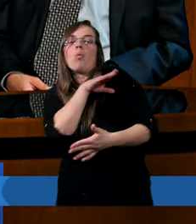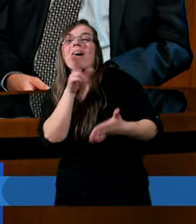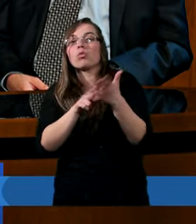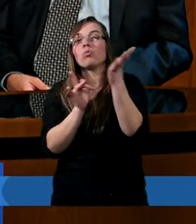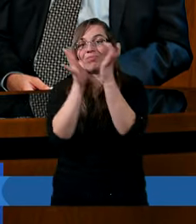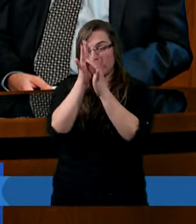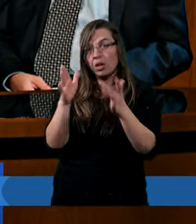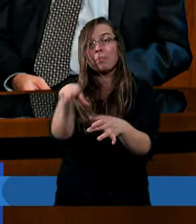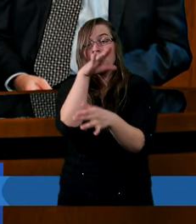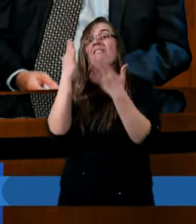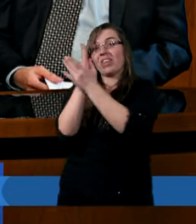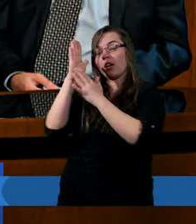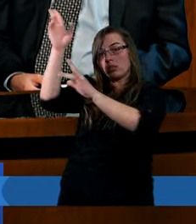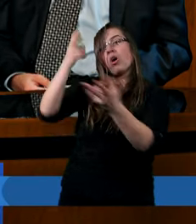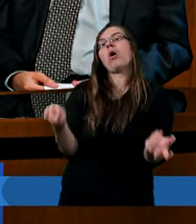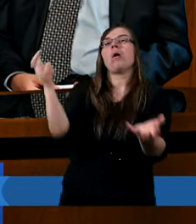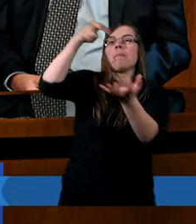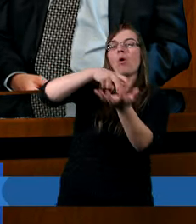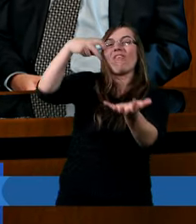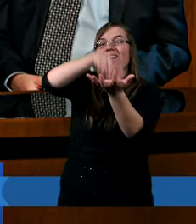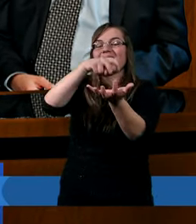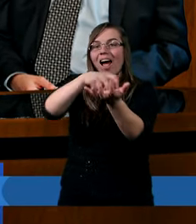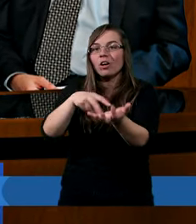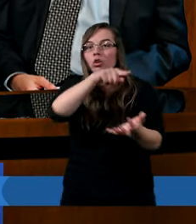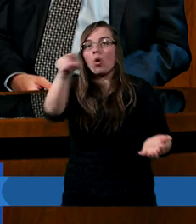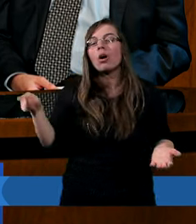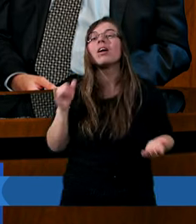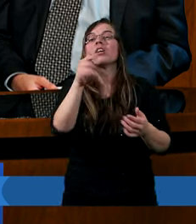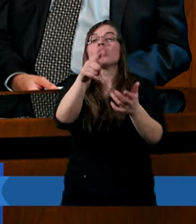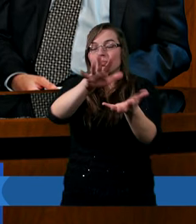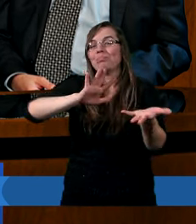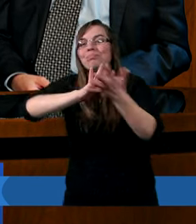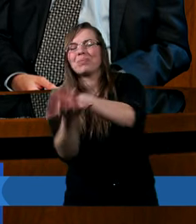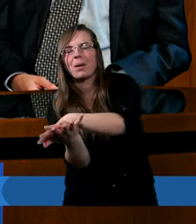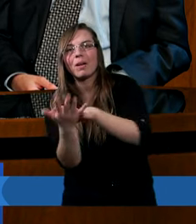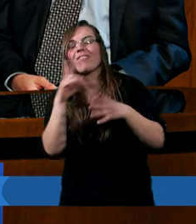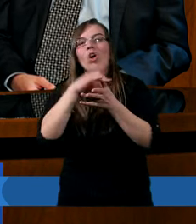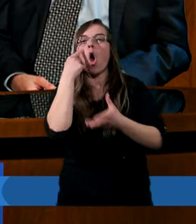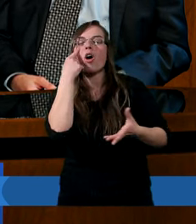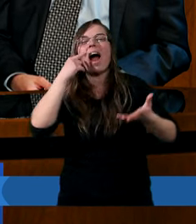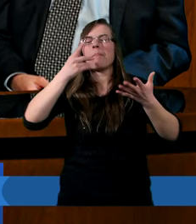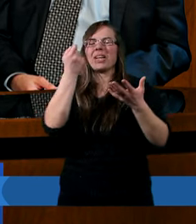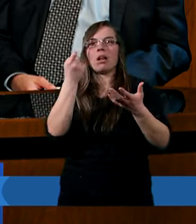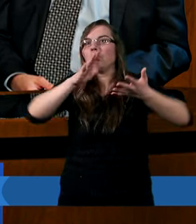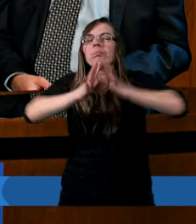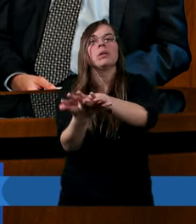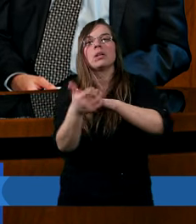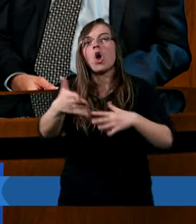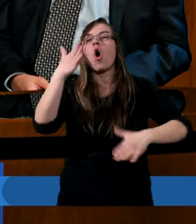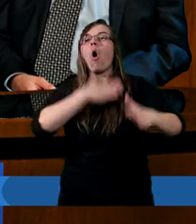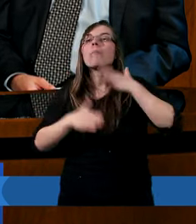wierząc w Chrystusa powstają już jako nieśmiertelni. Żywi są przemienieni i to jest ta oblubienica